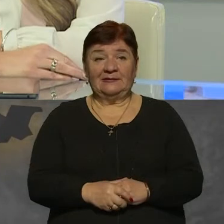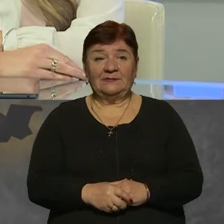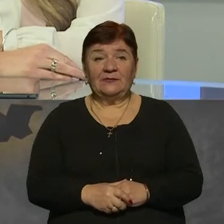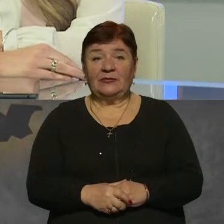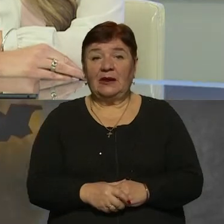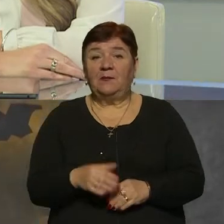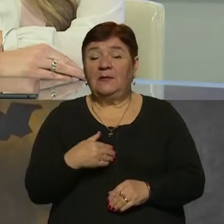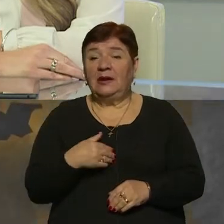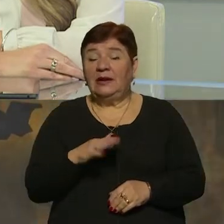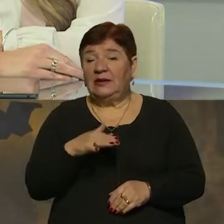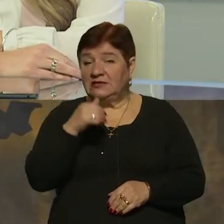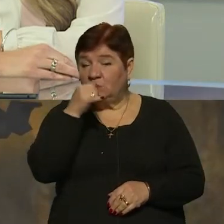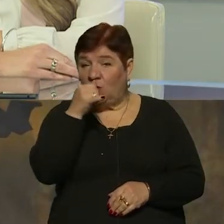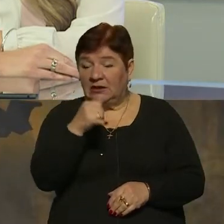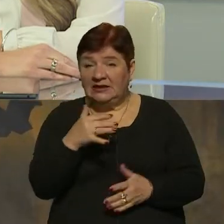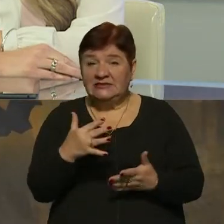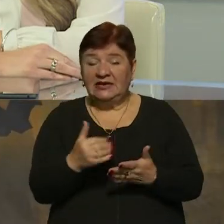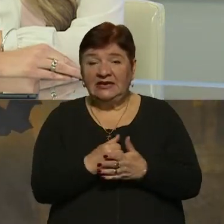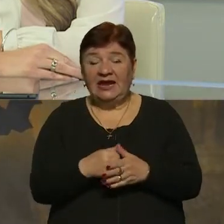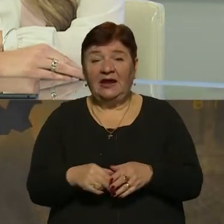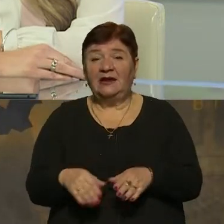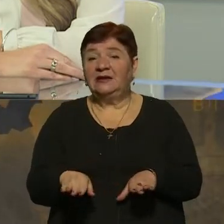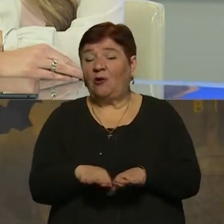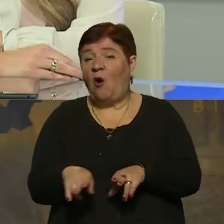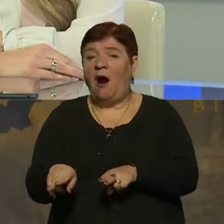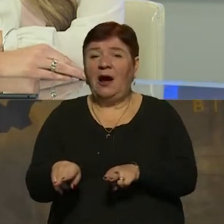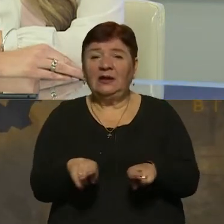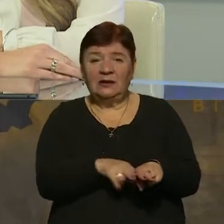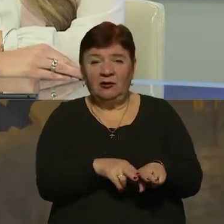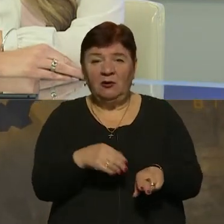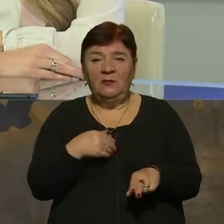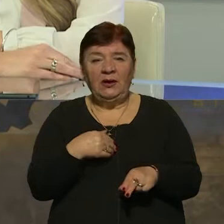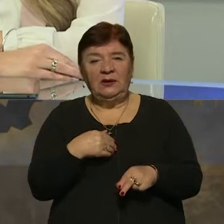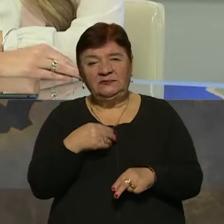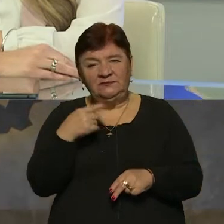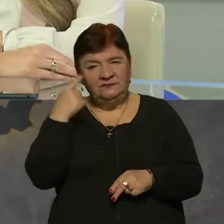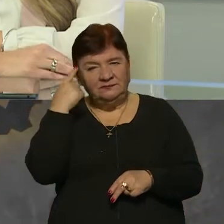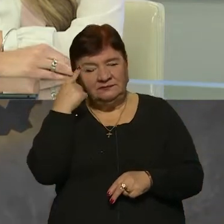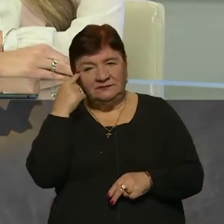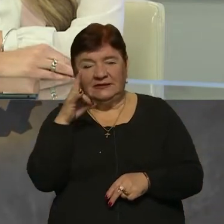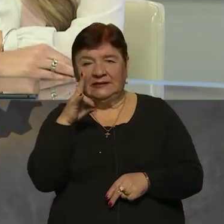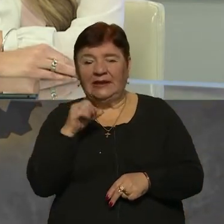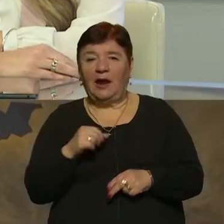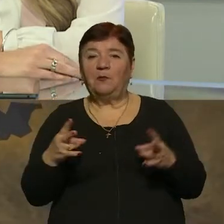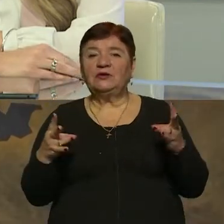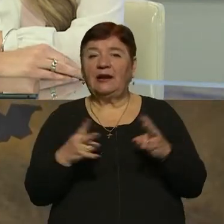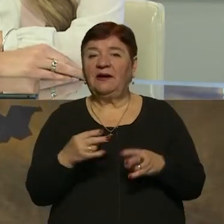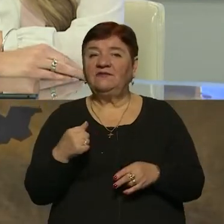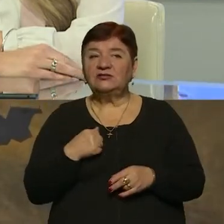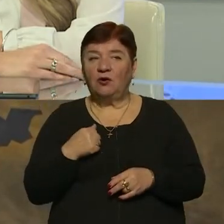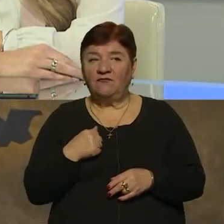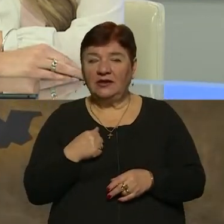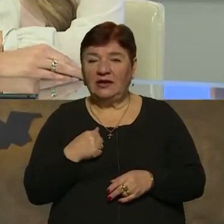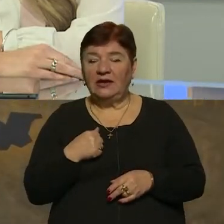Ми не змогли знайти ніякого аналогу, тобто ми орієнтувалися на потреби військових і